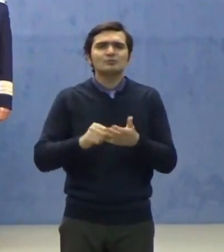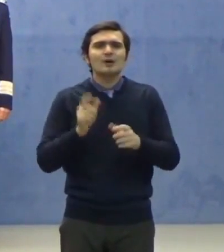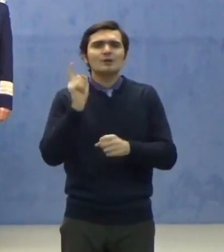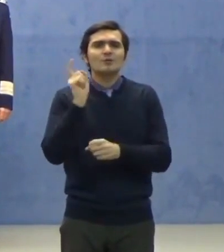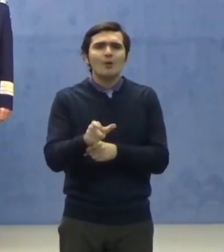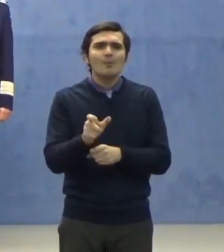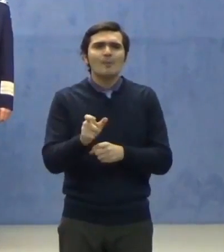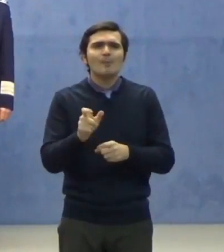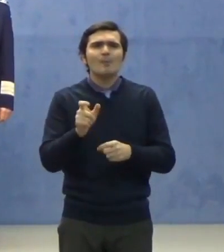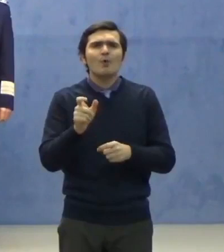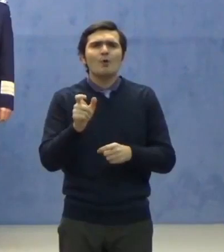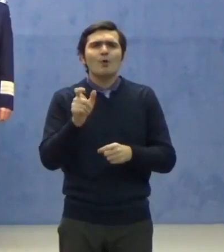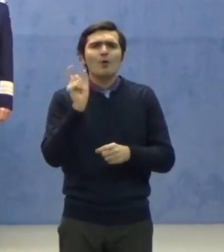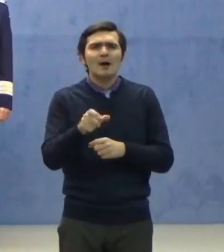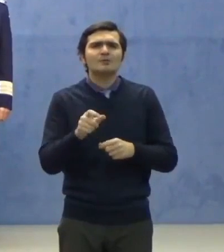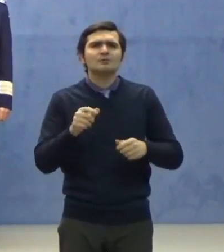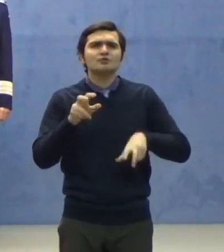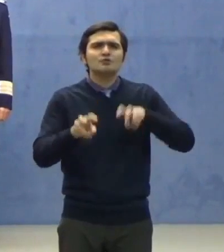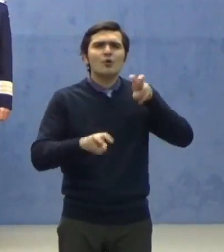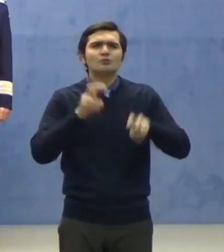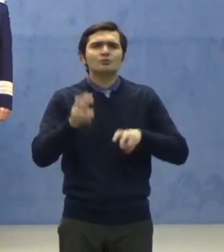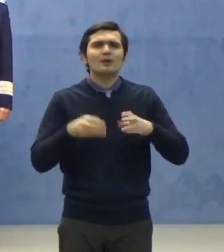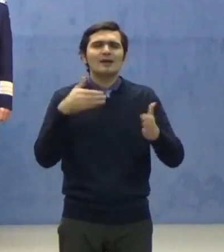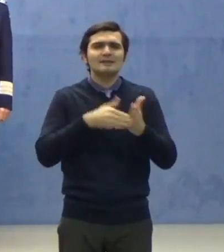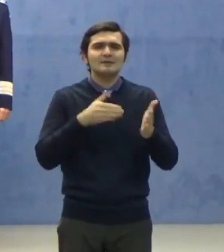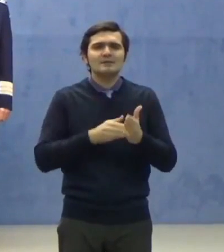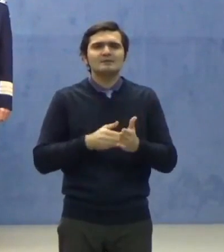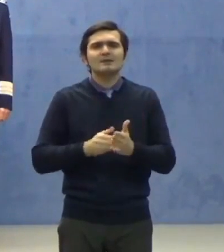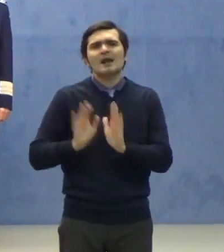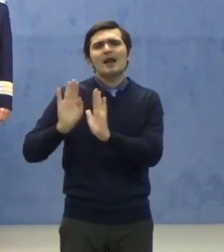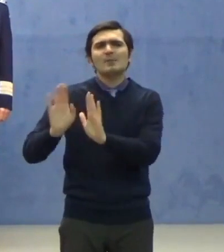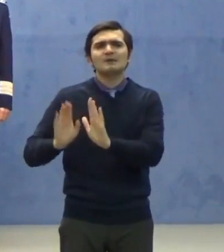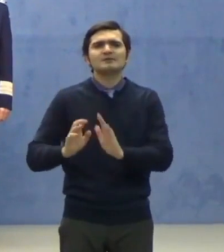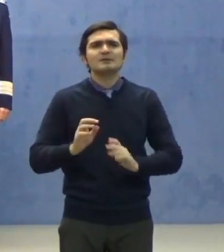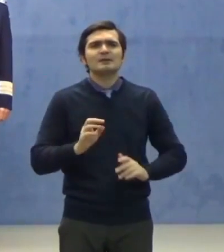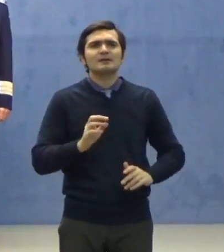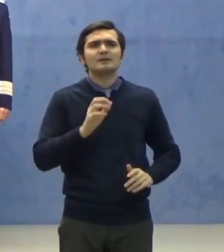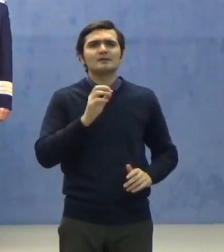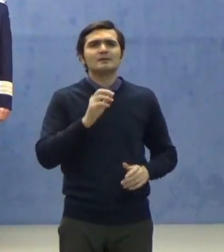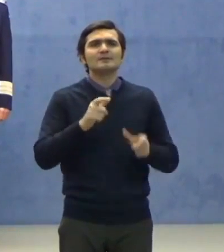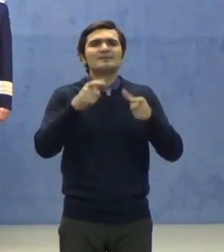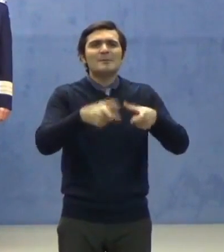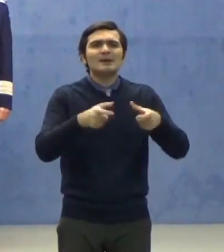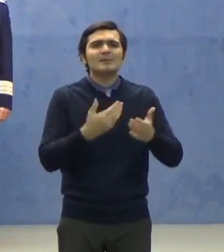aparținând Ministerului Afacelor Interne, respectiv Departamentului pentru Situații de Urgență.